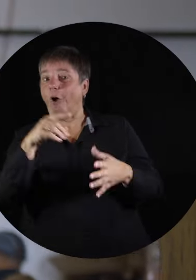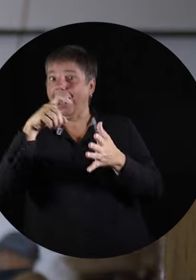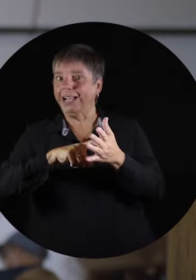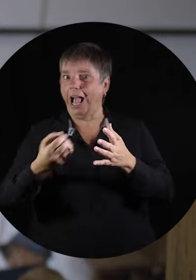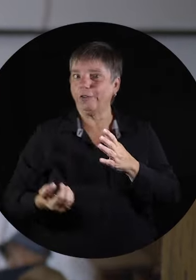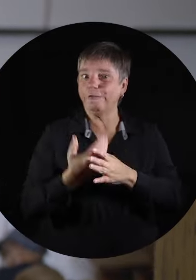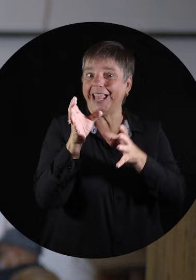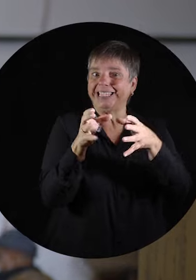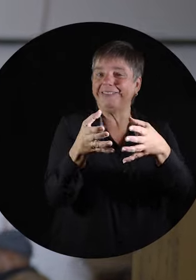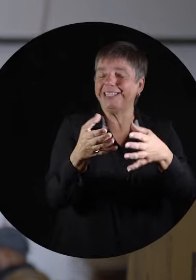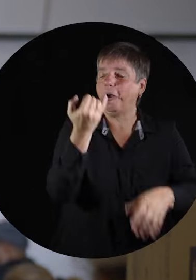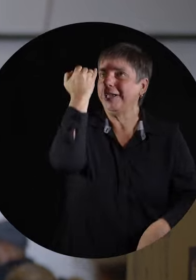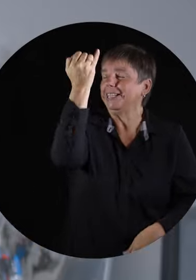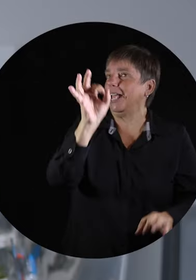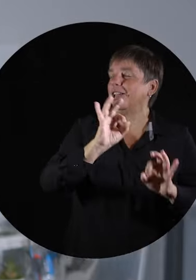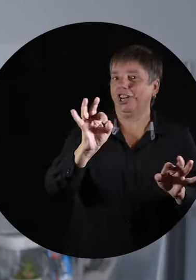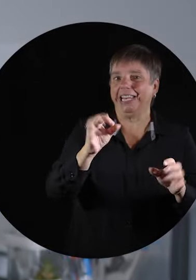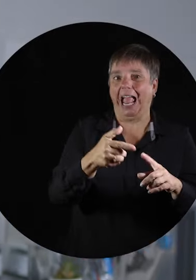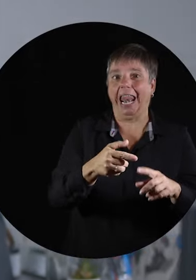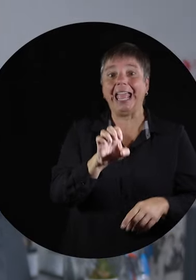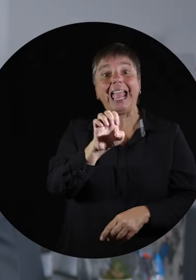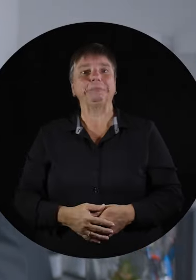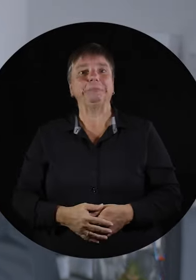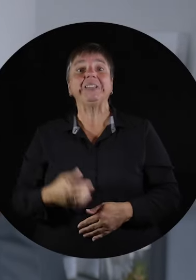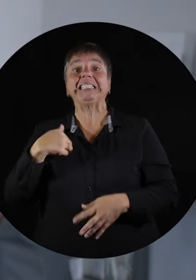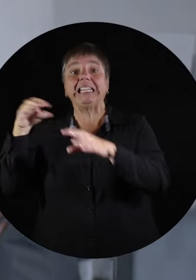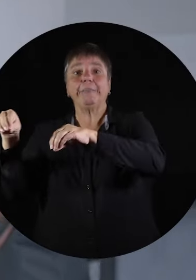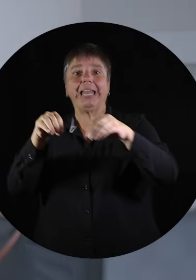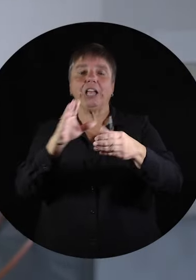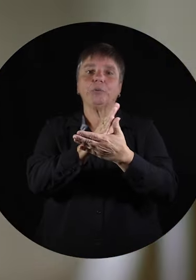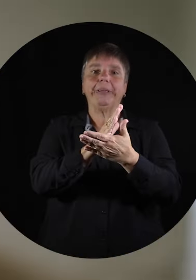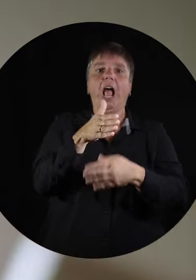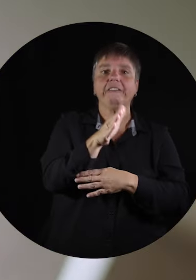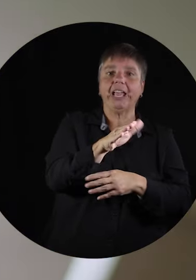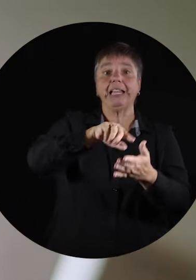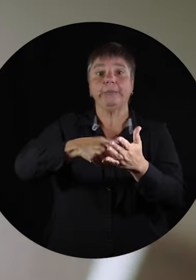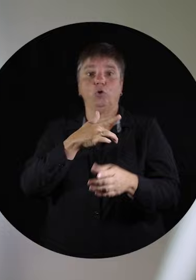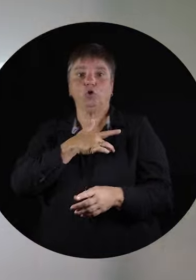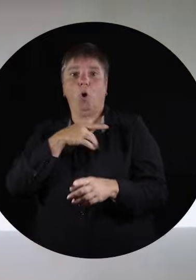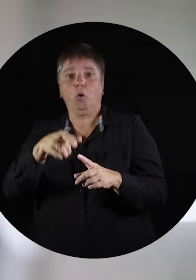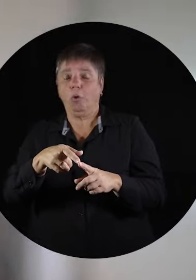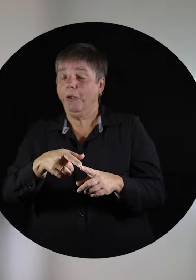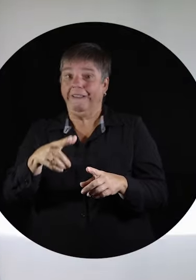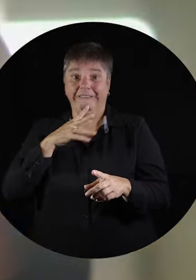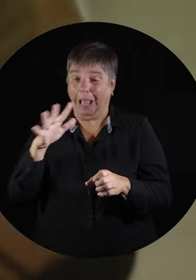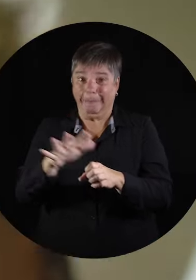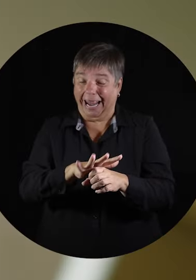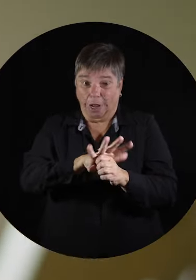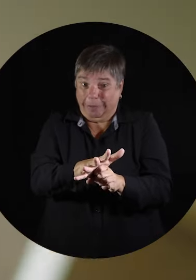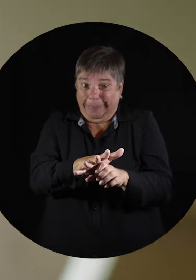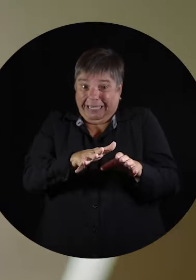démarrage d'une nouvelle division de son entreprise. Quelle idée géniale! On s'est installé ici entre la mi-avril et le début juin.